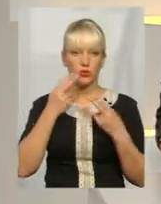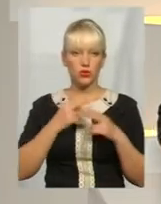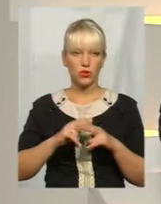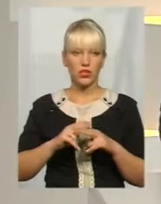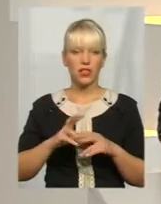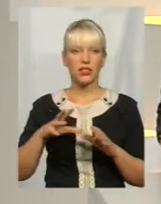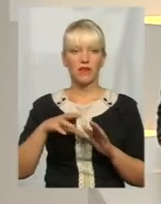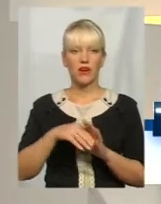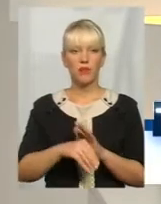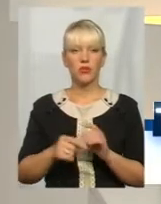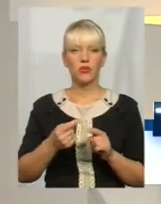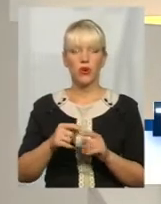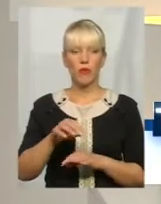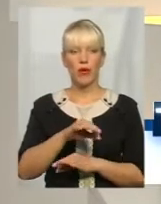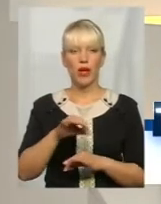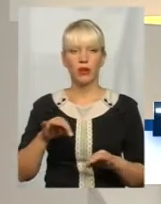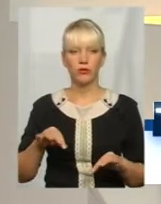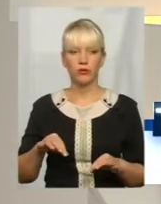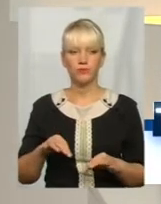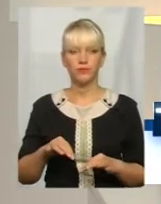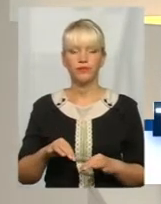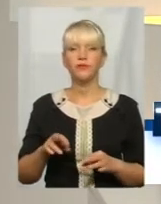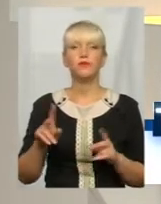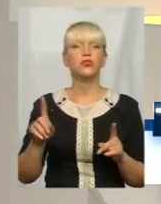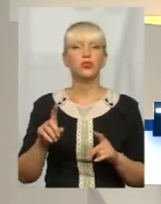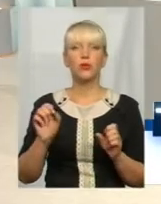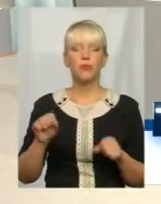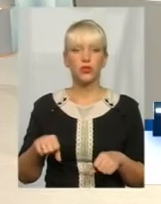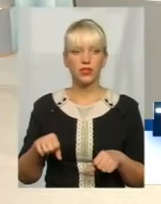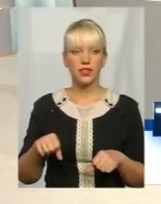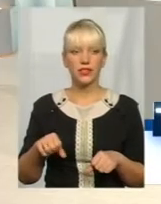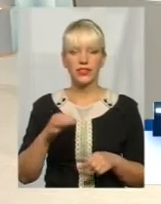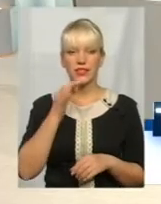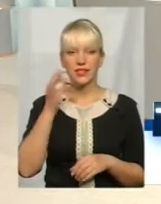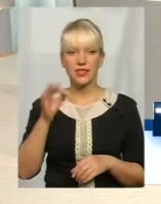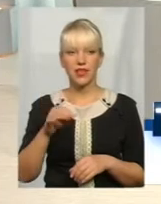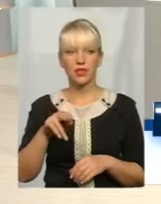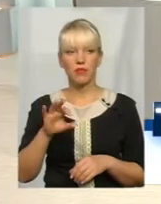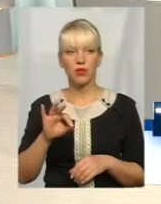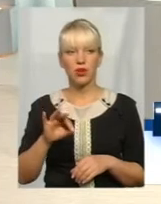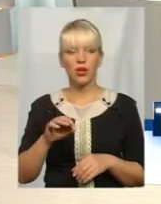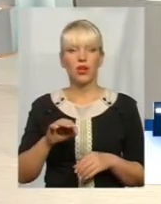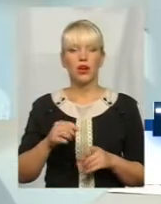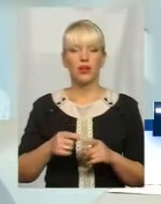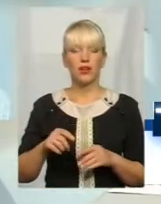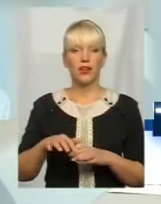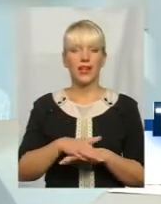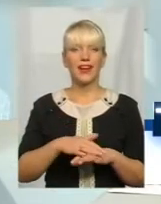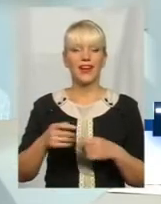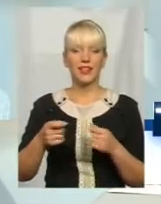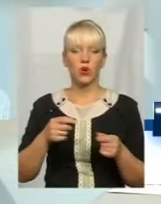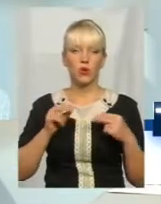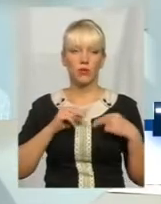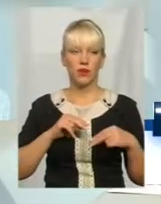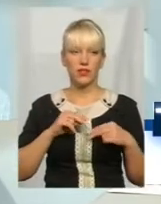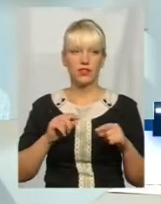в рамках цього проєкту. Що можна сказати по поводу ринку праці? Тому що